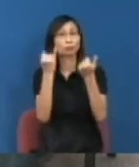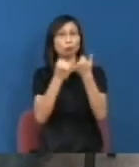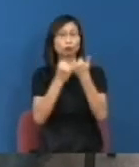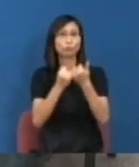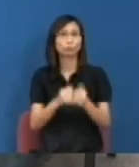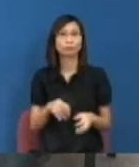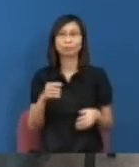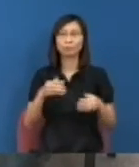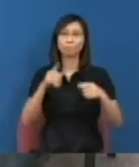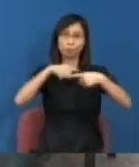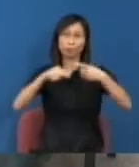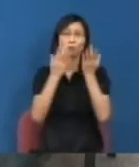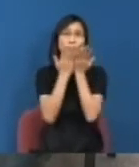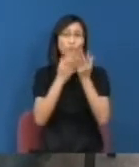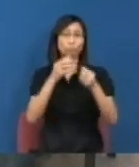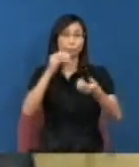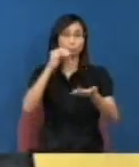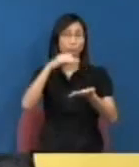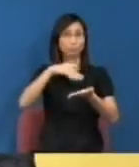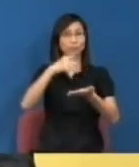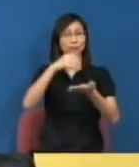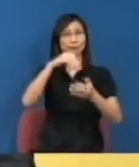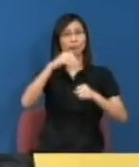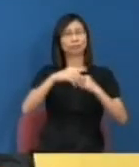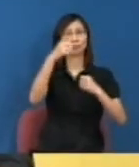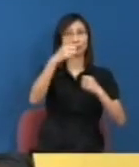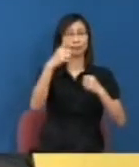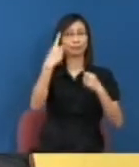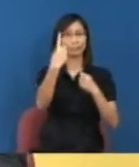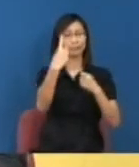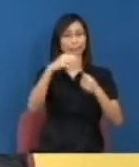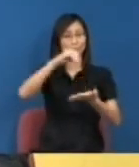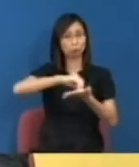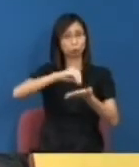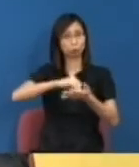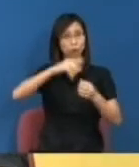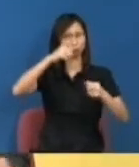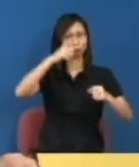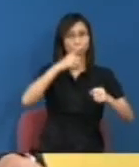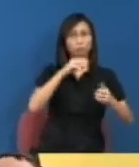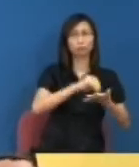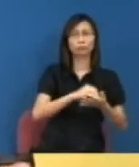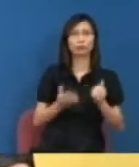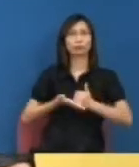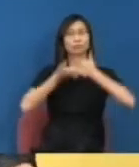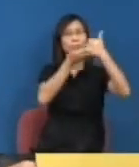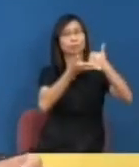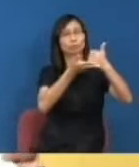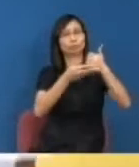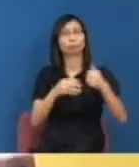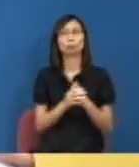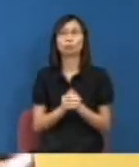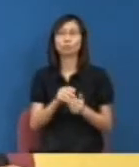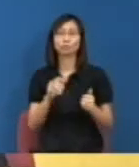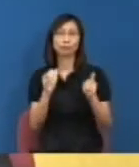有三個原則她說第一就是抱定宗旨第二就是抵禮得行第三就是敬愛私有但她